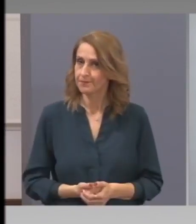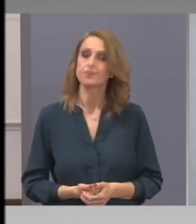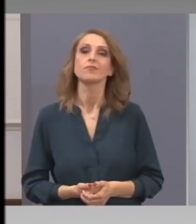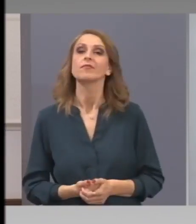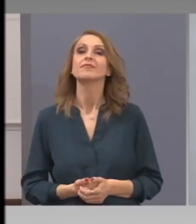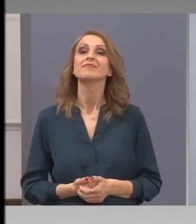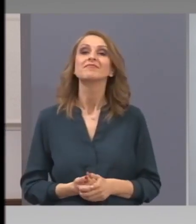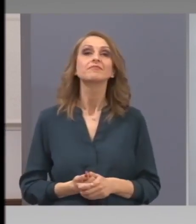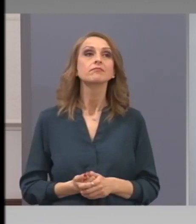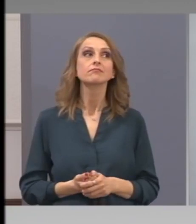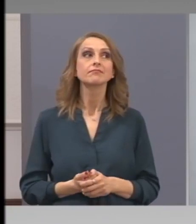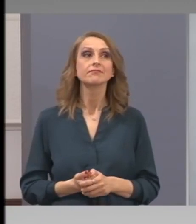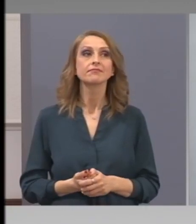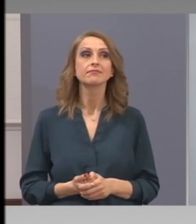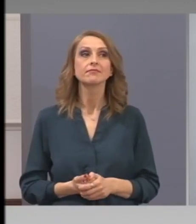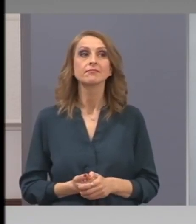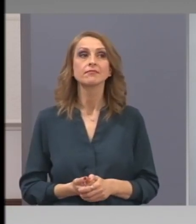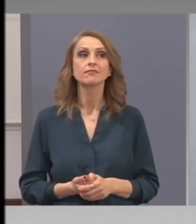Други?